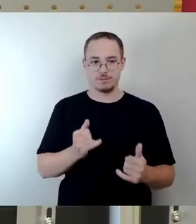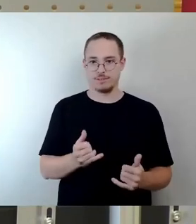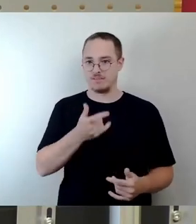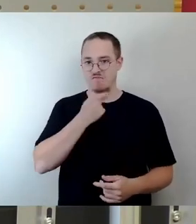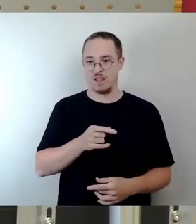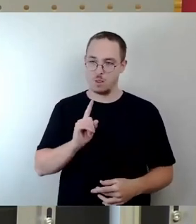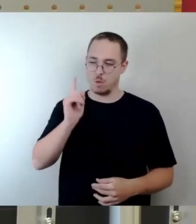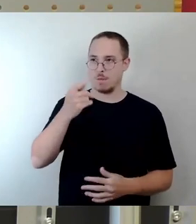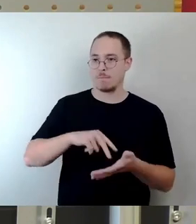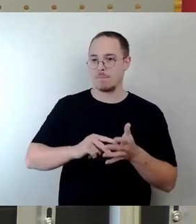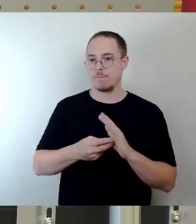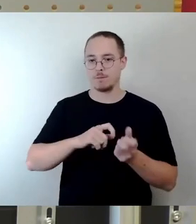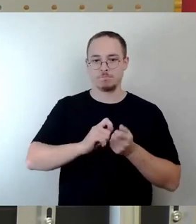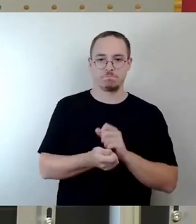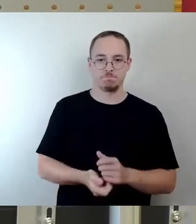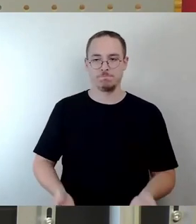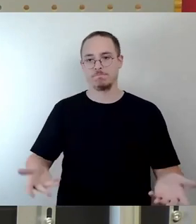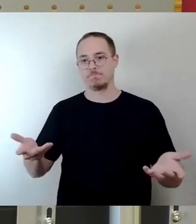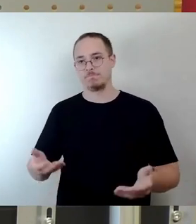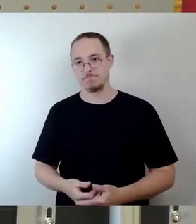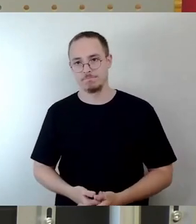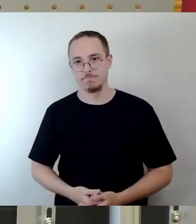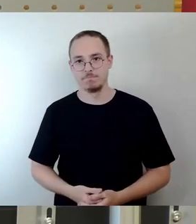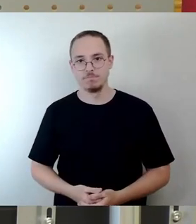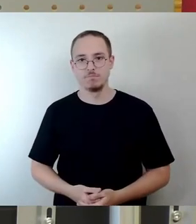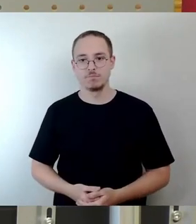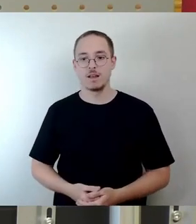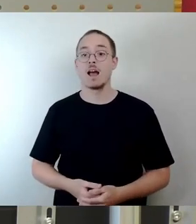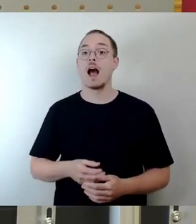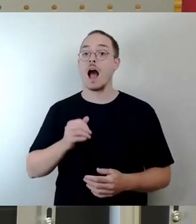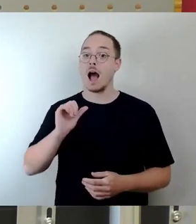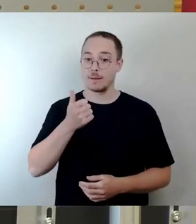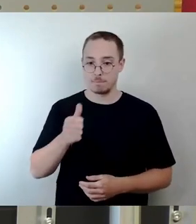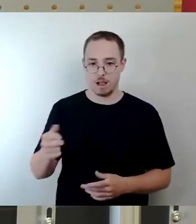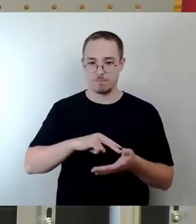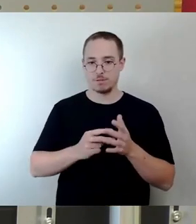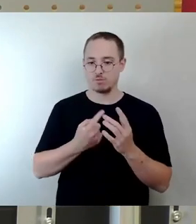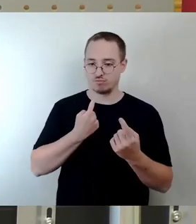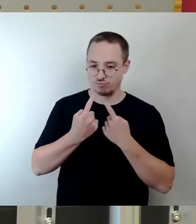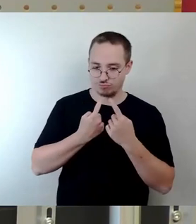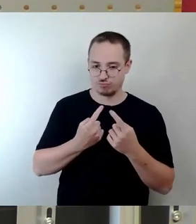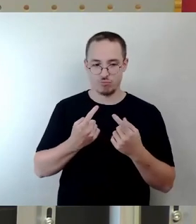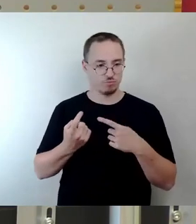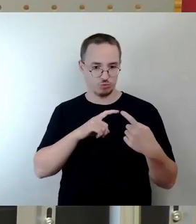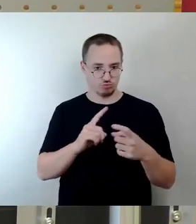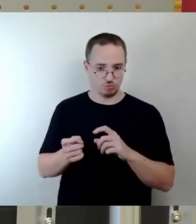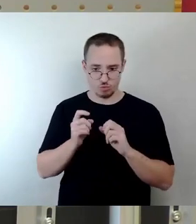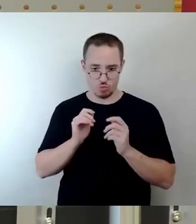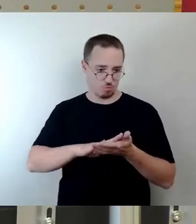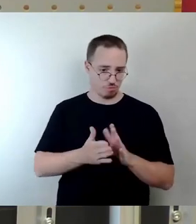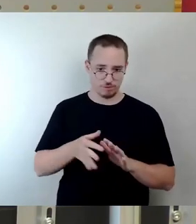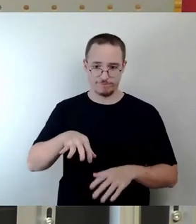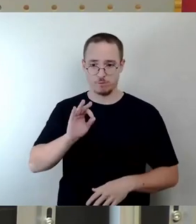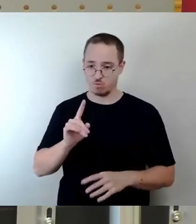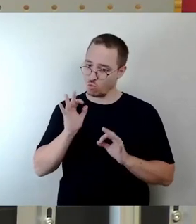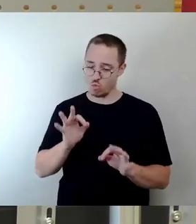dahin kommen, dass wir Planungen genau einmal sorgfältig diskutieren, abwägen und bei Bedarf auch noch den einen oder anderen Kompromiss finden. Danach muss die Stadt dann